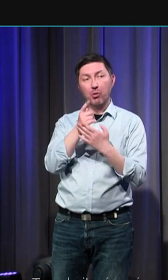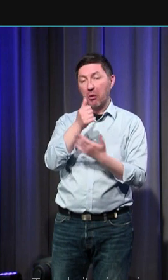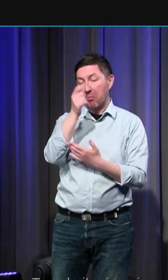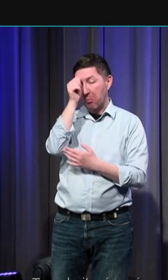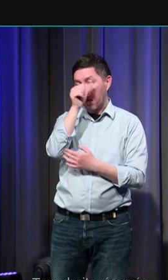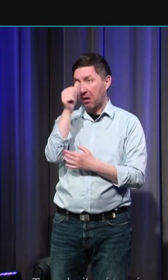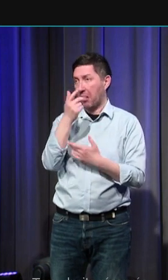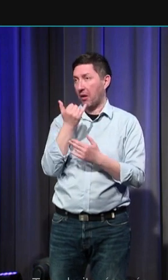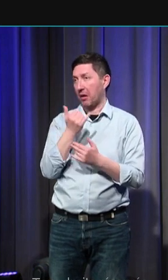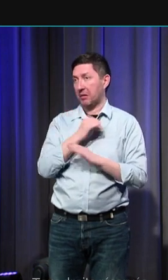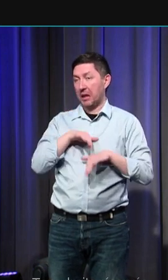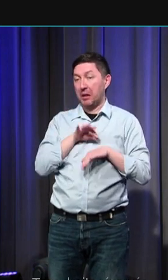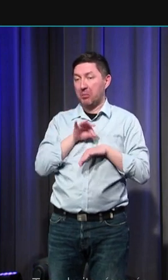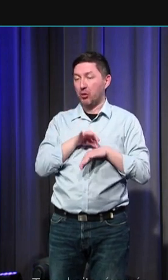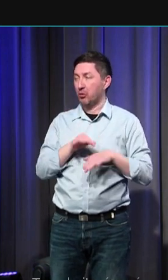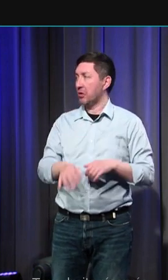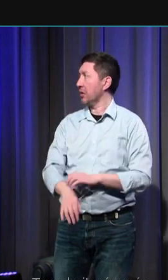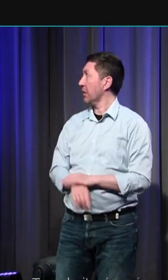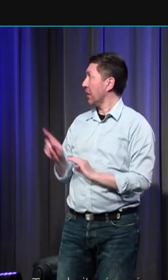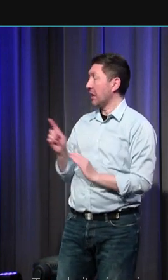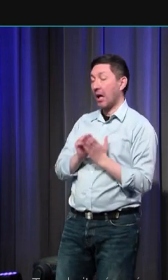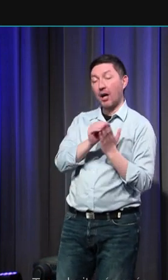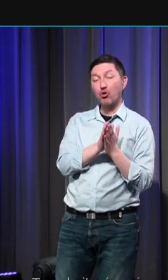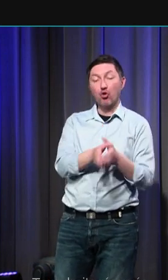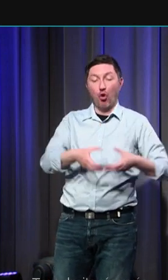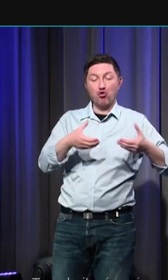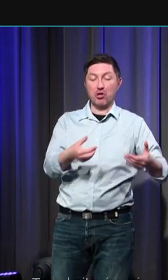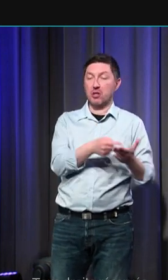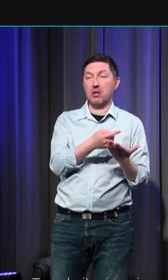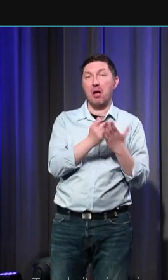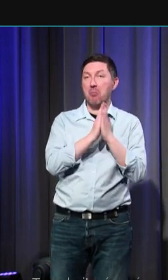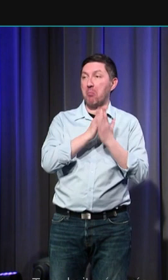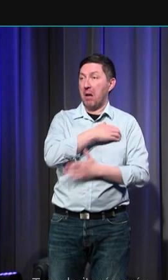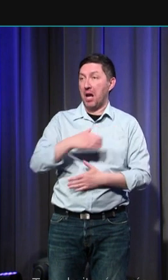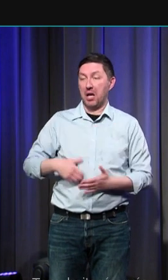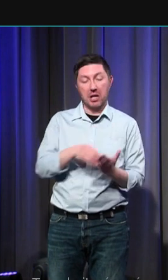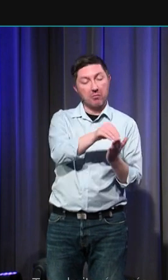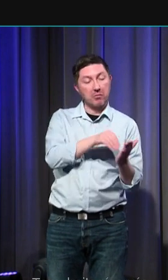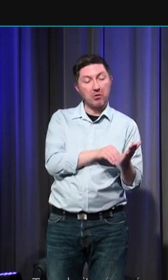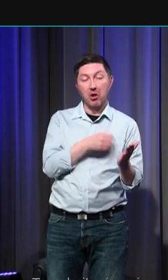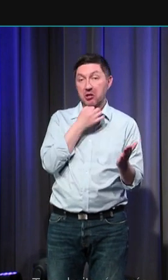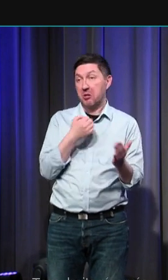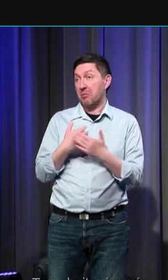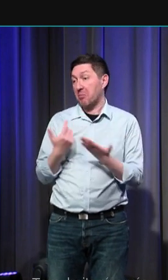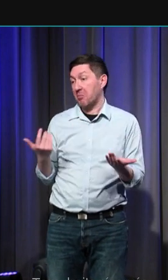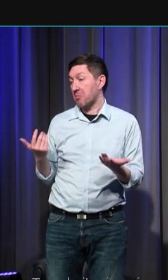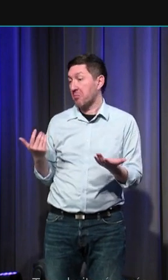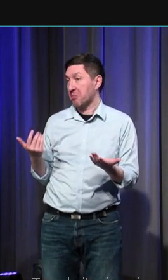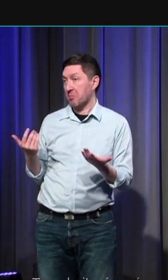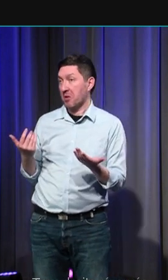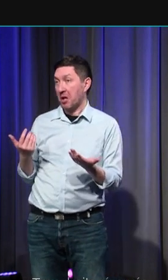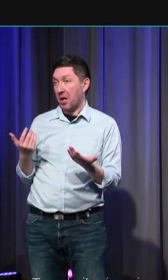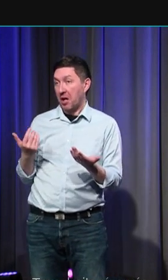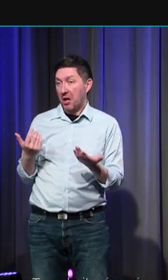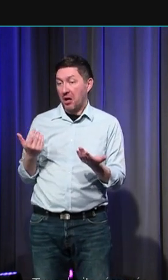paroissiaux nous permet de savoir qu'on amenait un enfant décédé entre 3 et 4 heures après son